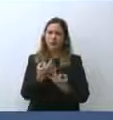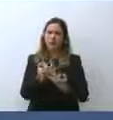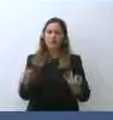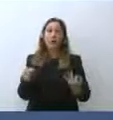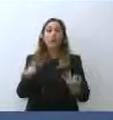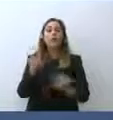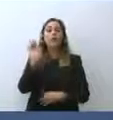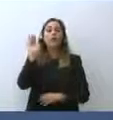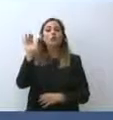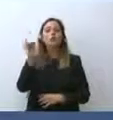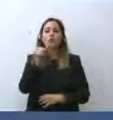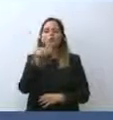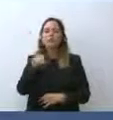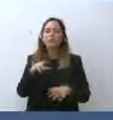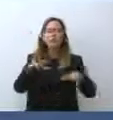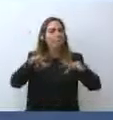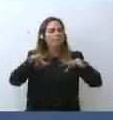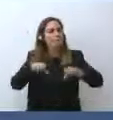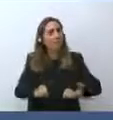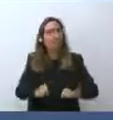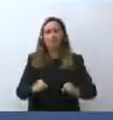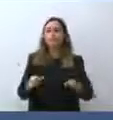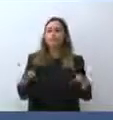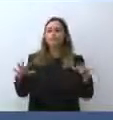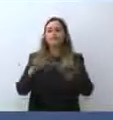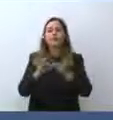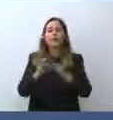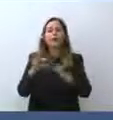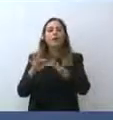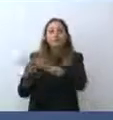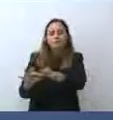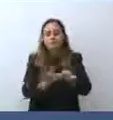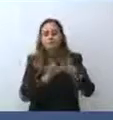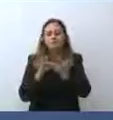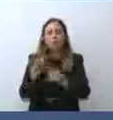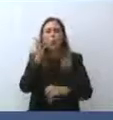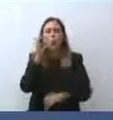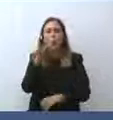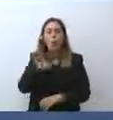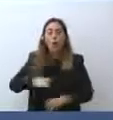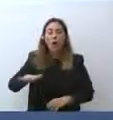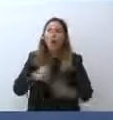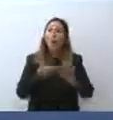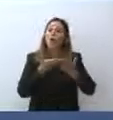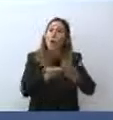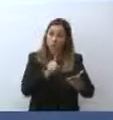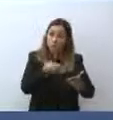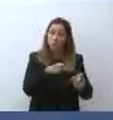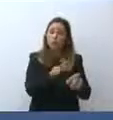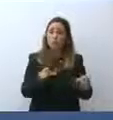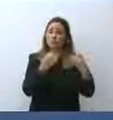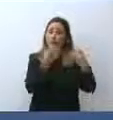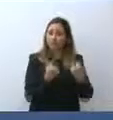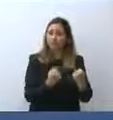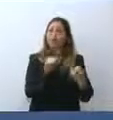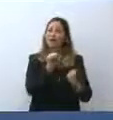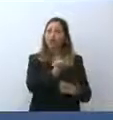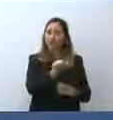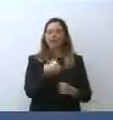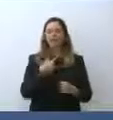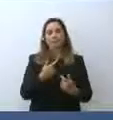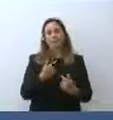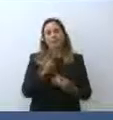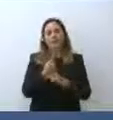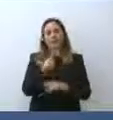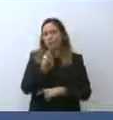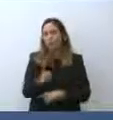al massimo in direzione umanitaria, dobbiamo aiutare gli afghani. E il governo italiano, a proposito, devo ringraziare non